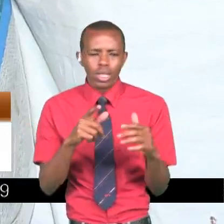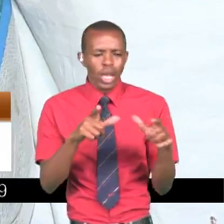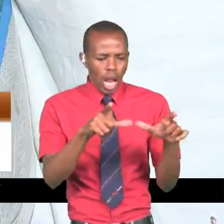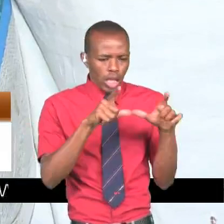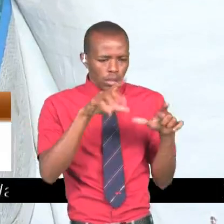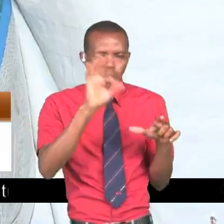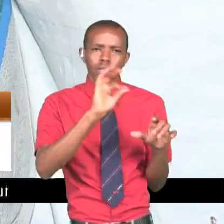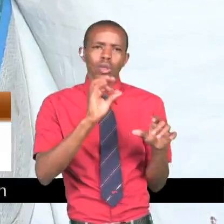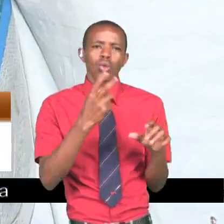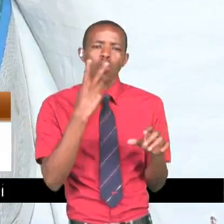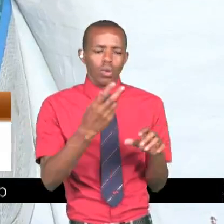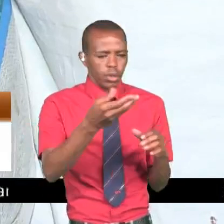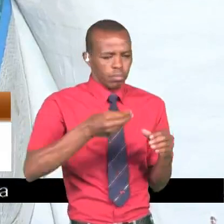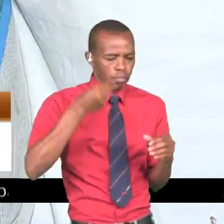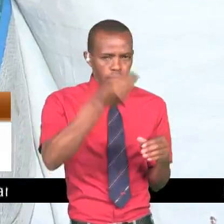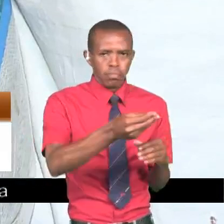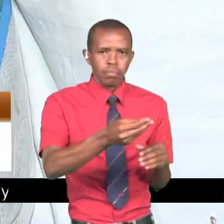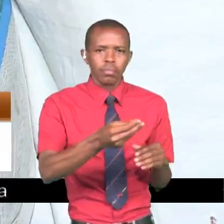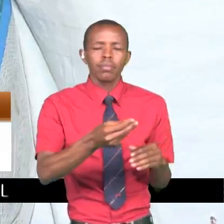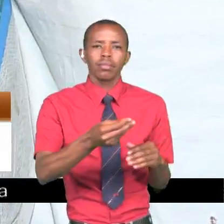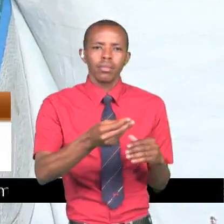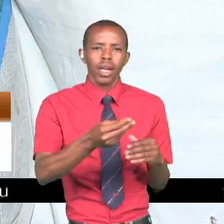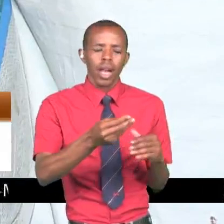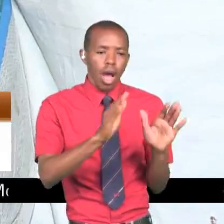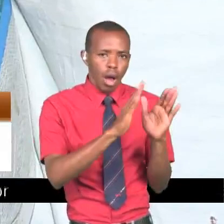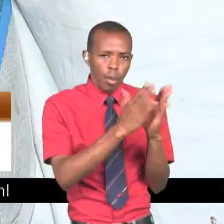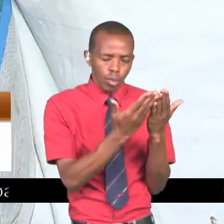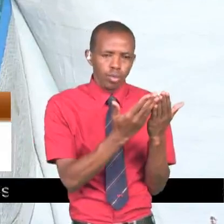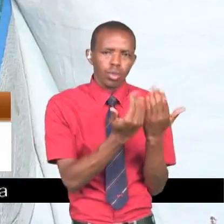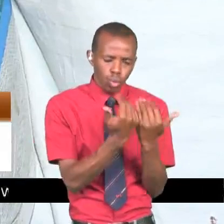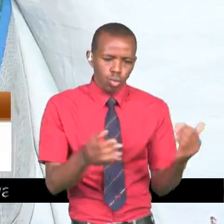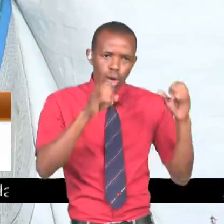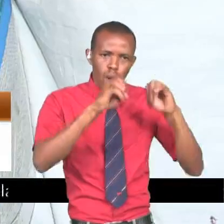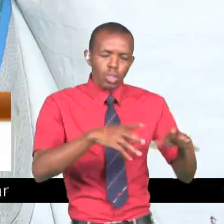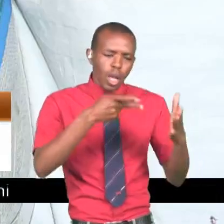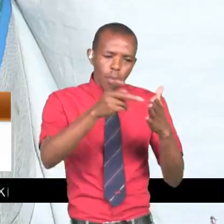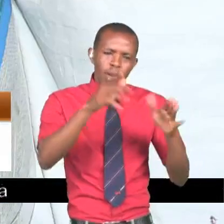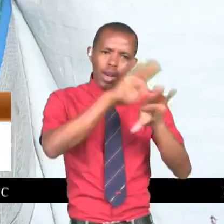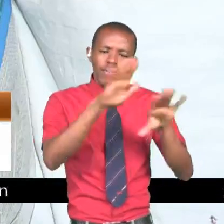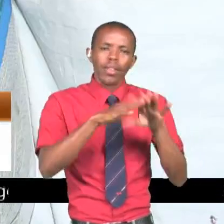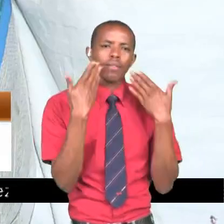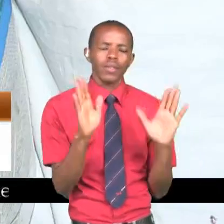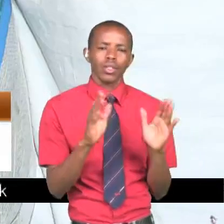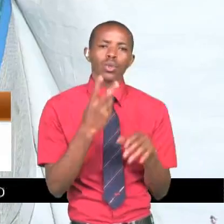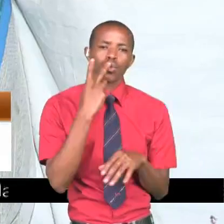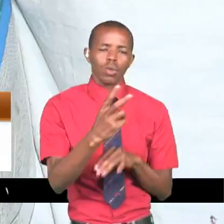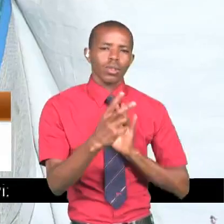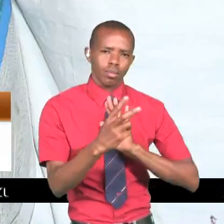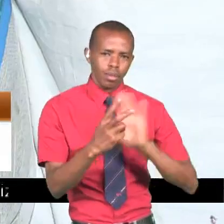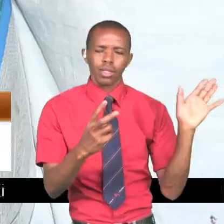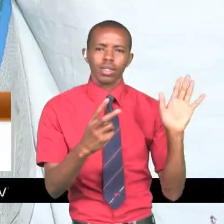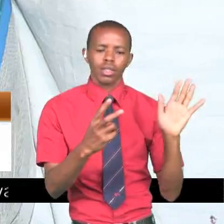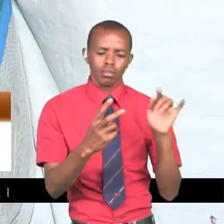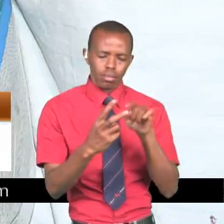kuja na 200. Sasa nika kuja nazo. Na zile vitabu mtura lipotezo ule. Minimesha lipa kila kitu. 200. Haka niambia mza